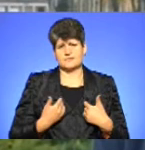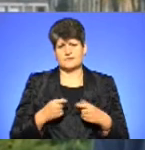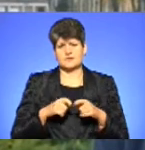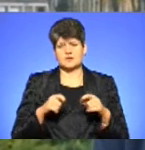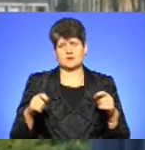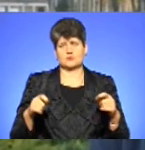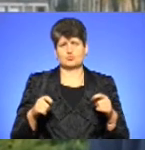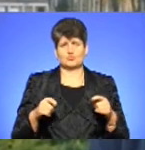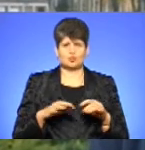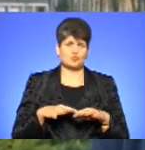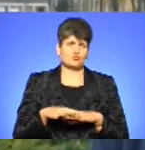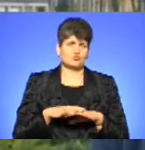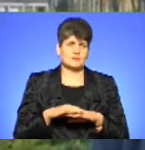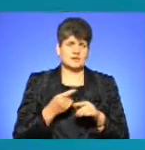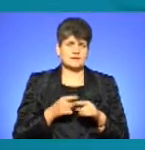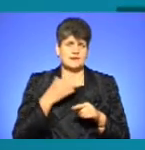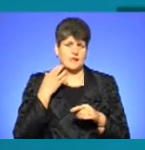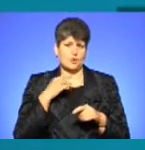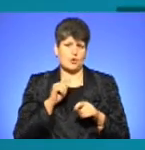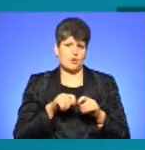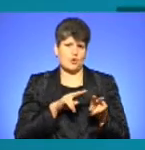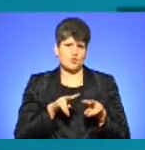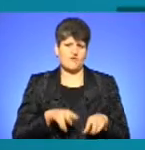громадянському суспільстві і дуже легко це все проконтролювати.